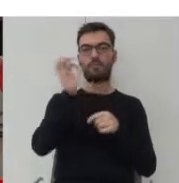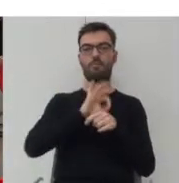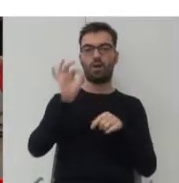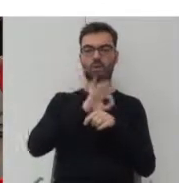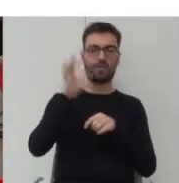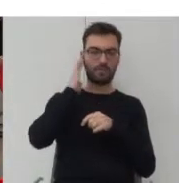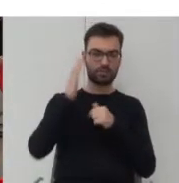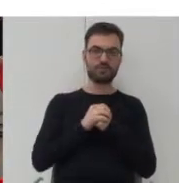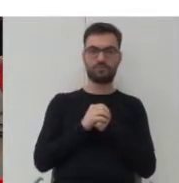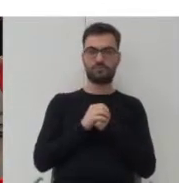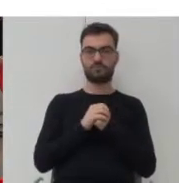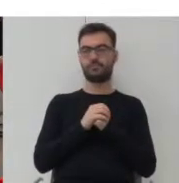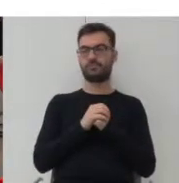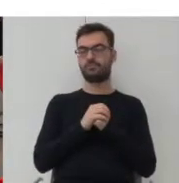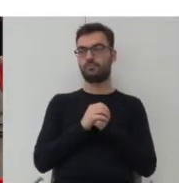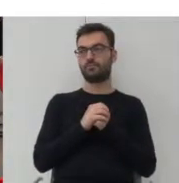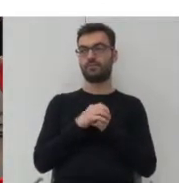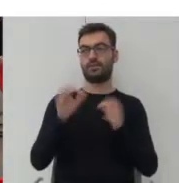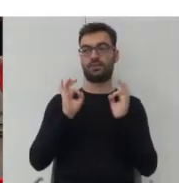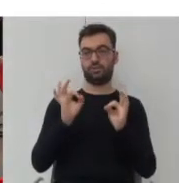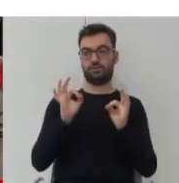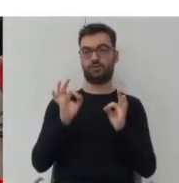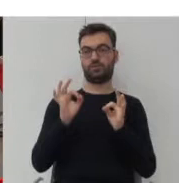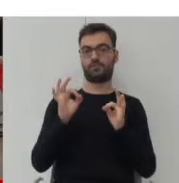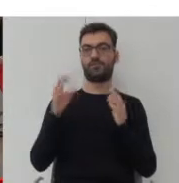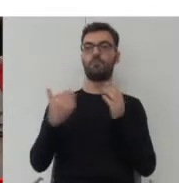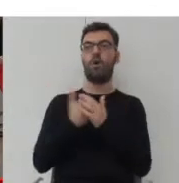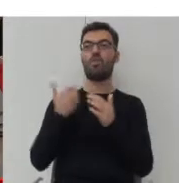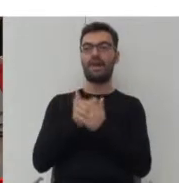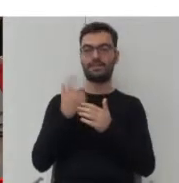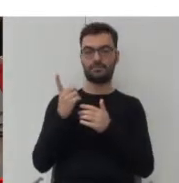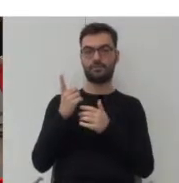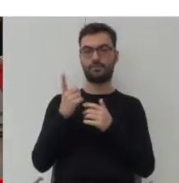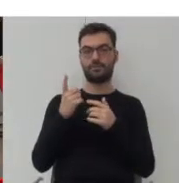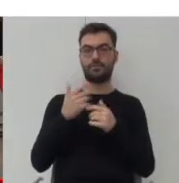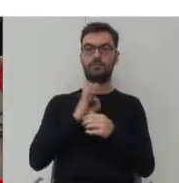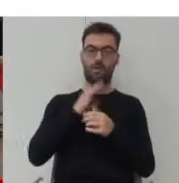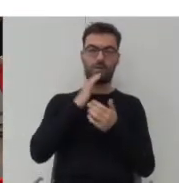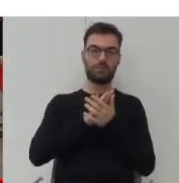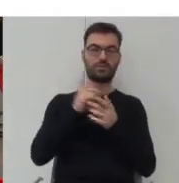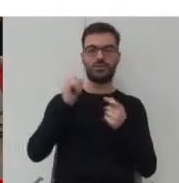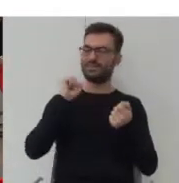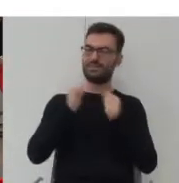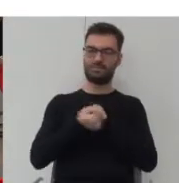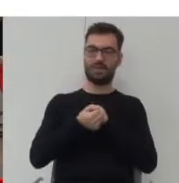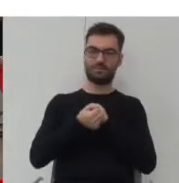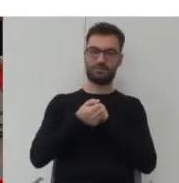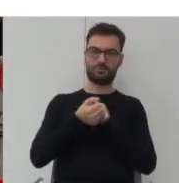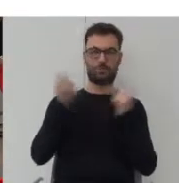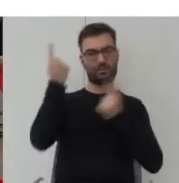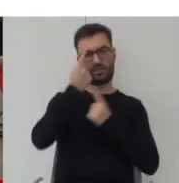mieszkań, gdzie dzisiaj jakby ten modernizm nam trochę też, moim zdaniem, popsuł myślenie, że